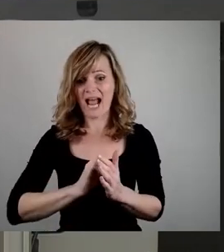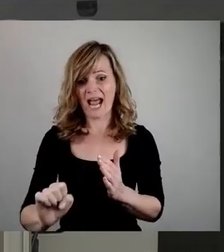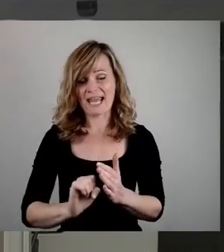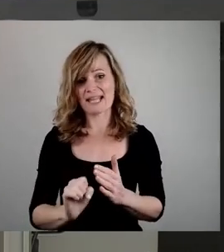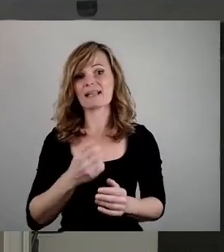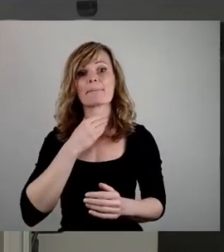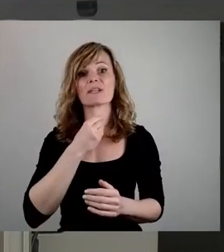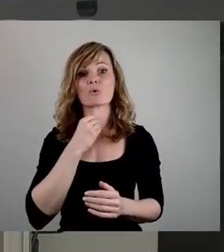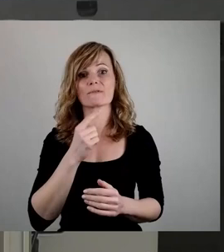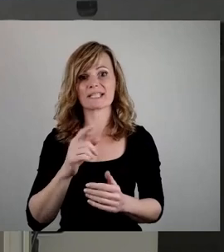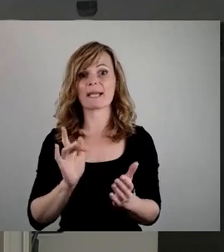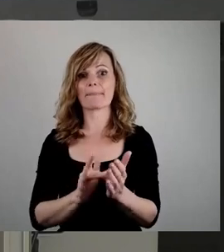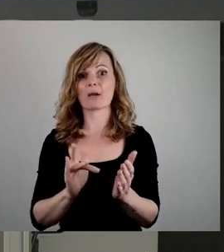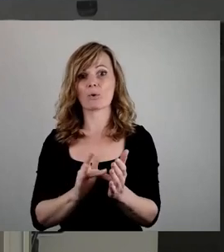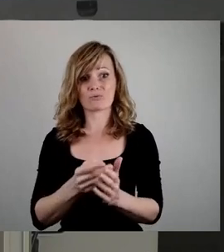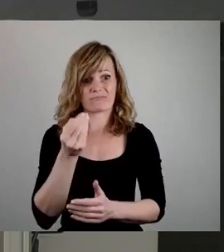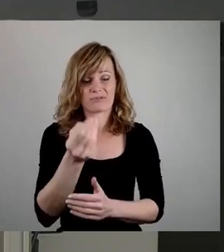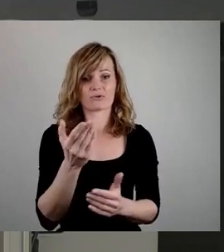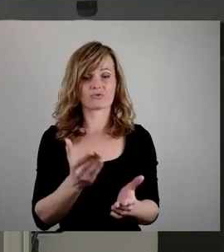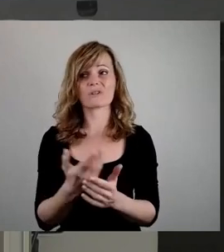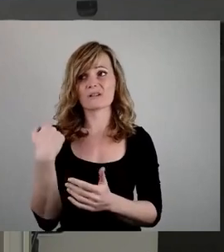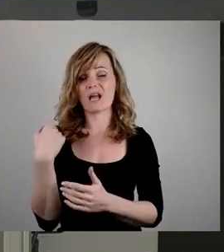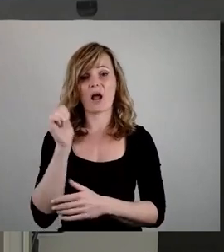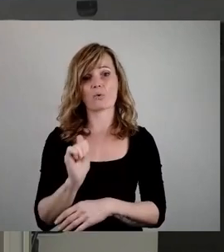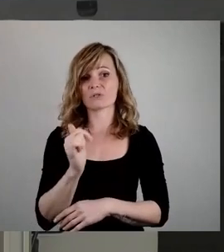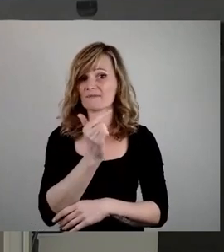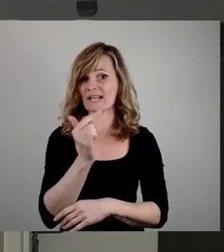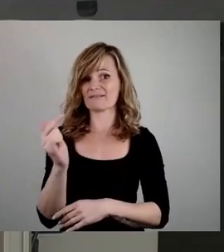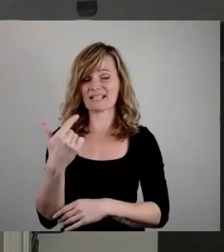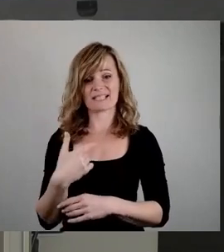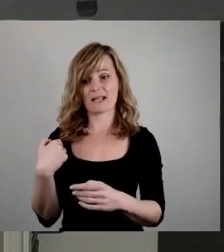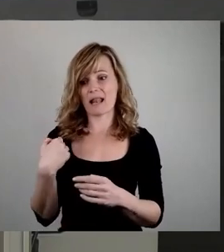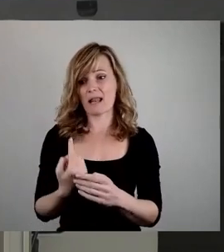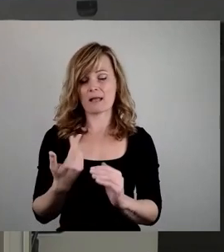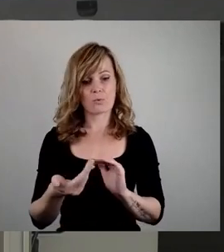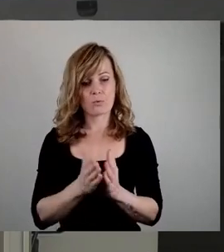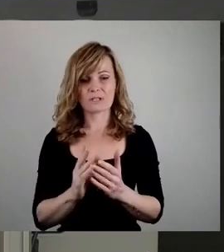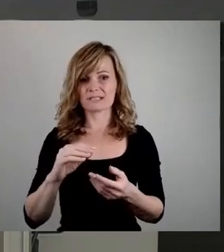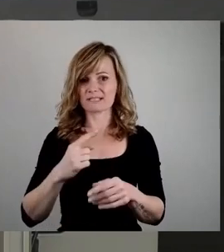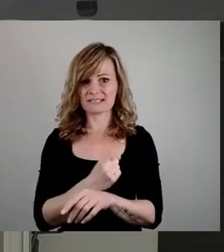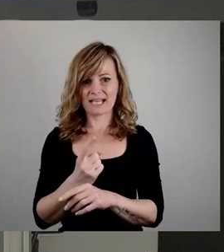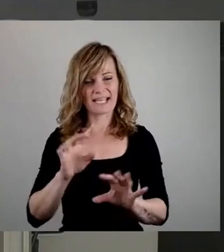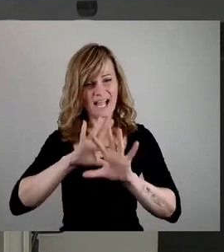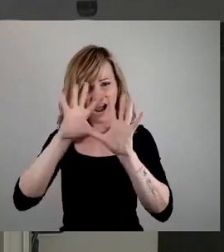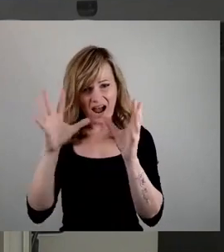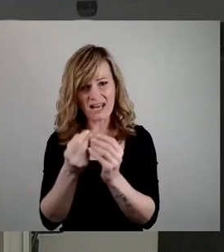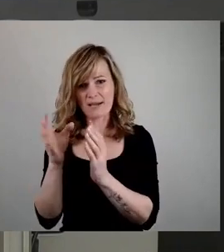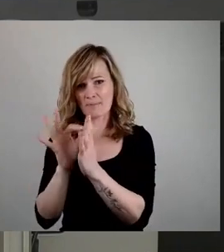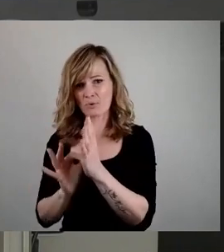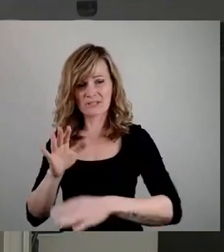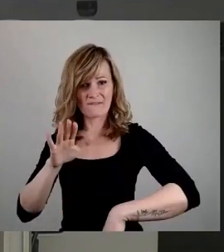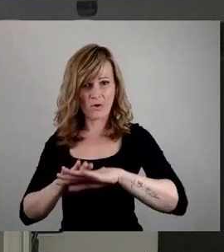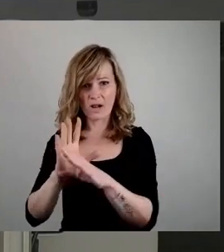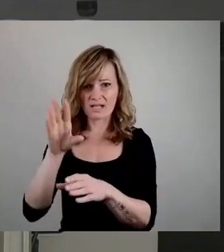liegt Ihnen allen vor, aus dem August 2022, konnten in der Kürze der Zeit eben nicht mehr in Gänze berücksichtigt werden. Und vor dem Hintergrund,